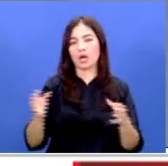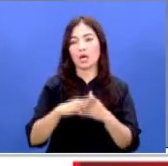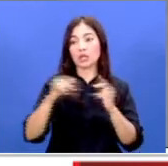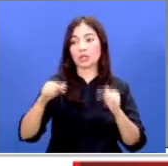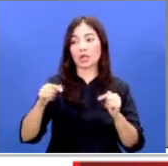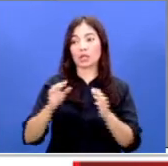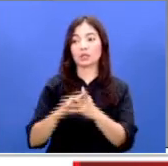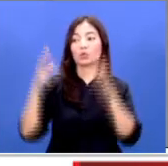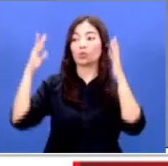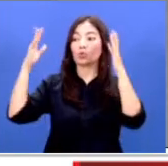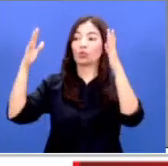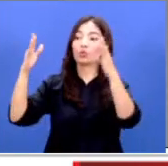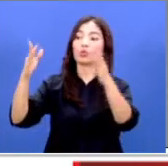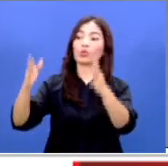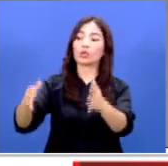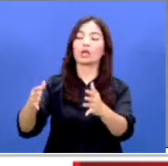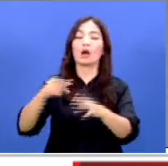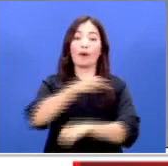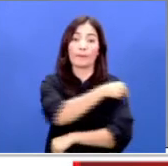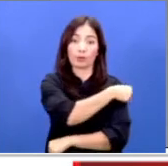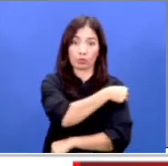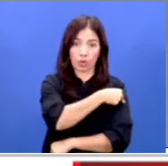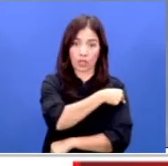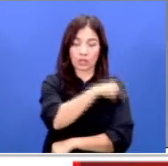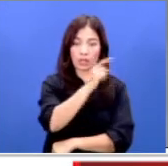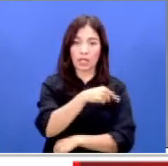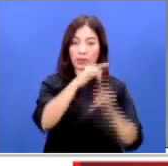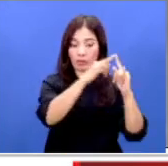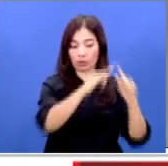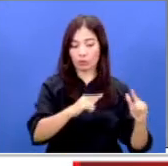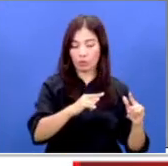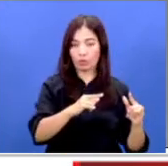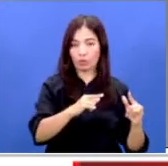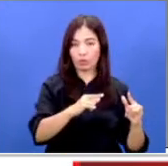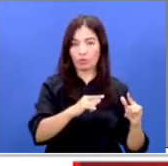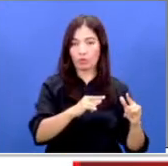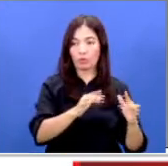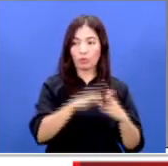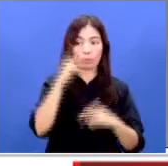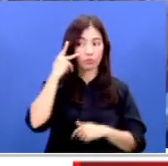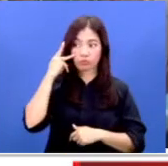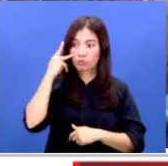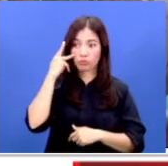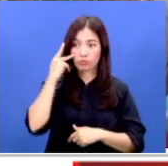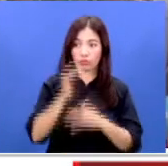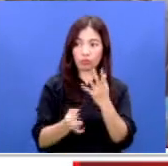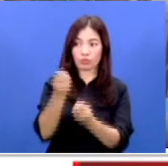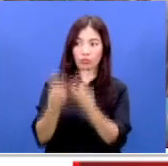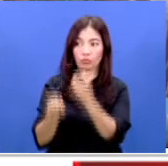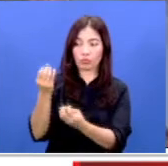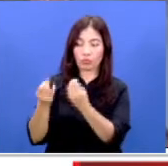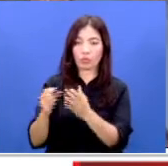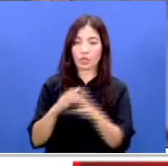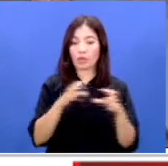menjauh ke tengah hutan sehingga petugas dari POSKO penanggulangan kebakaran hutan yang merupakan